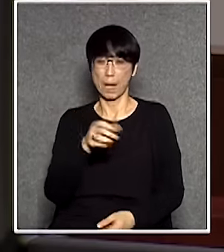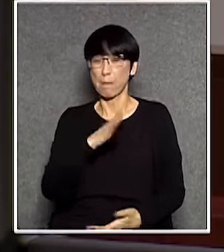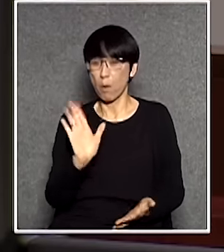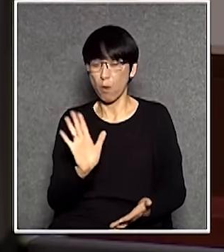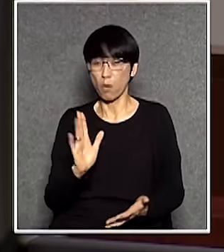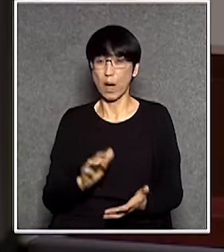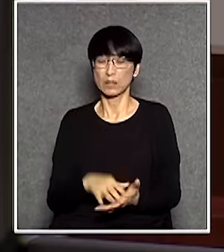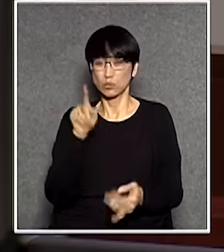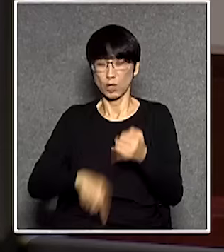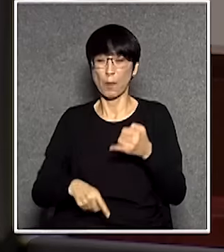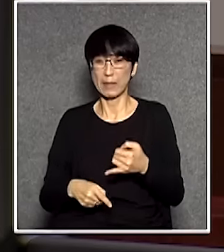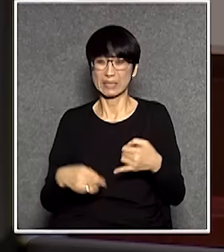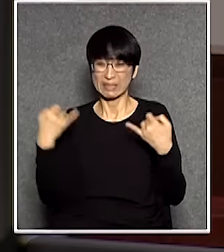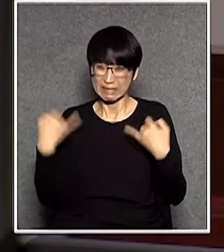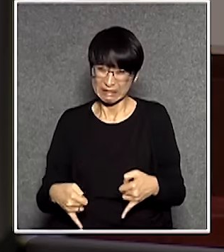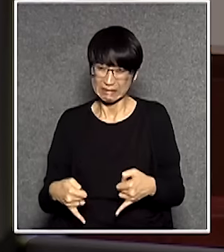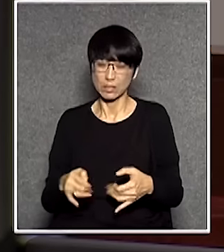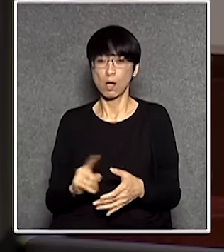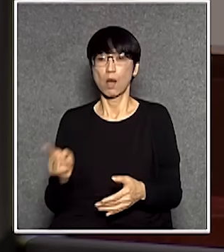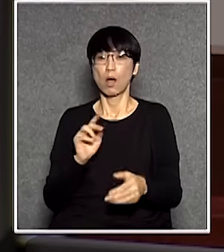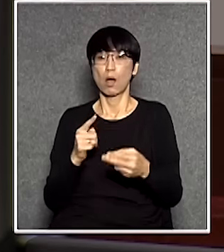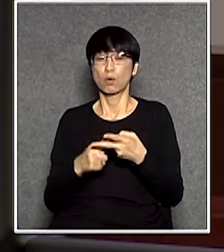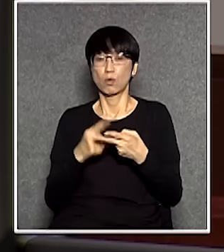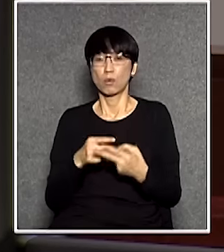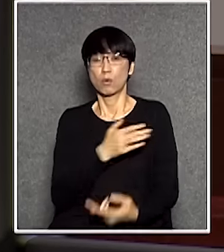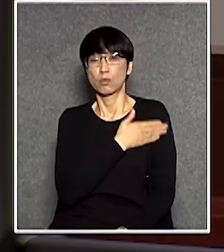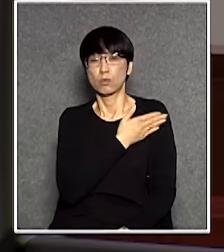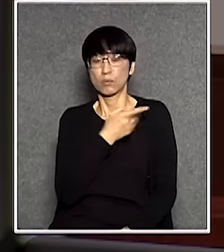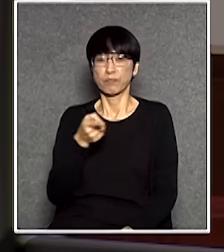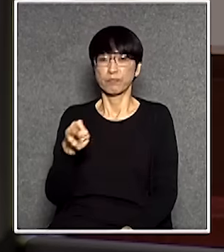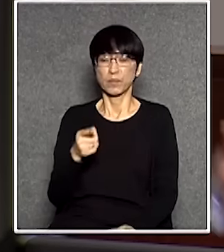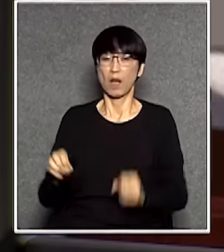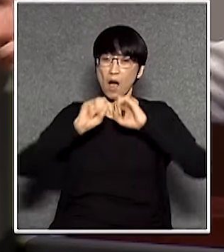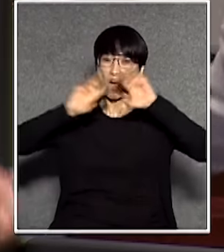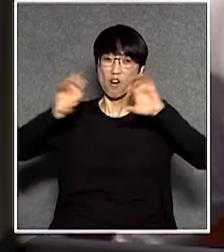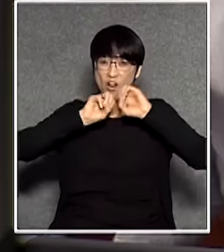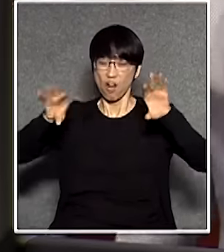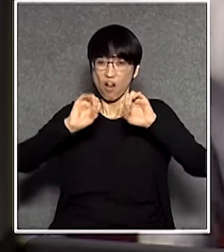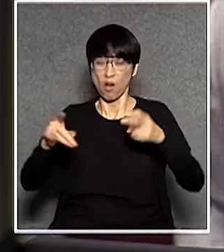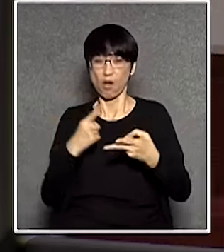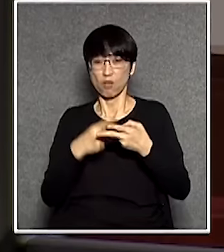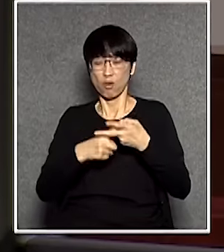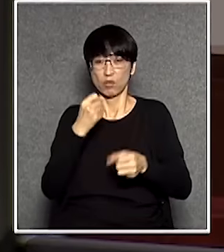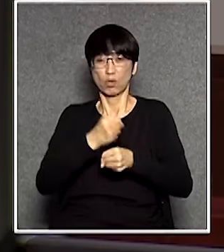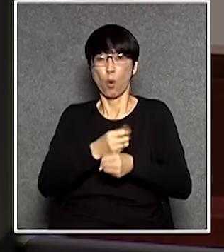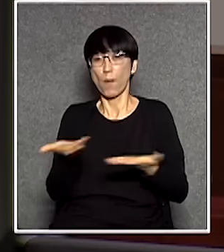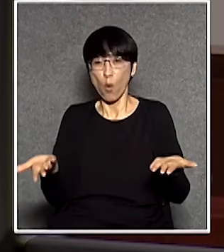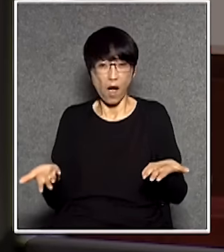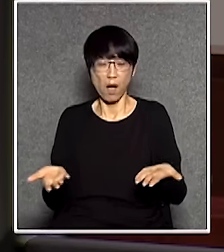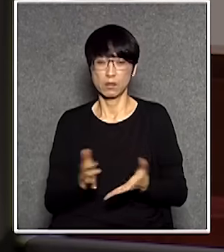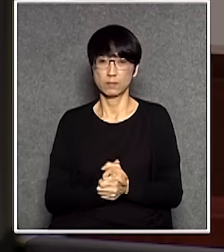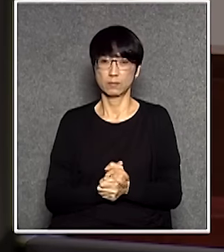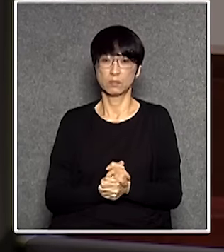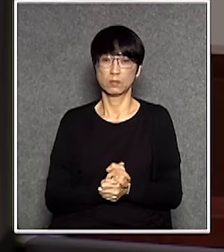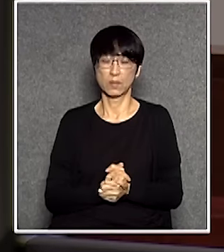接著那些所謂維護工人利益的工賊就大聲聲說哎呀那些工人沒有公開呀九